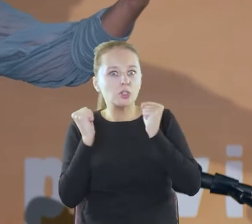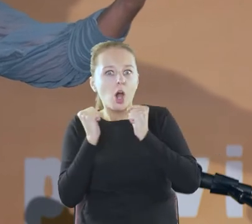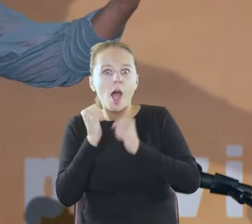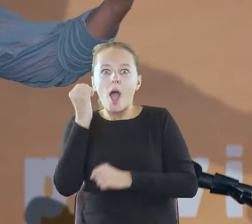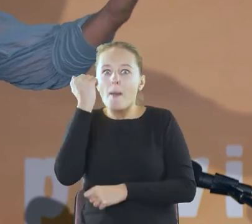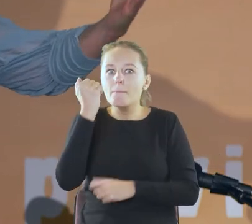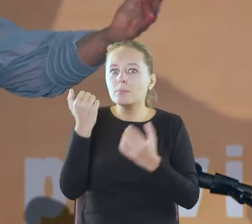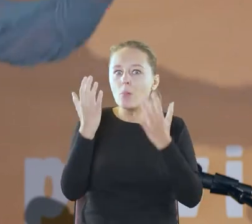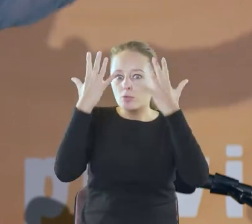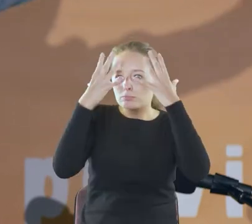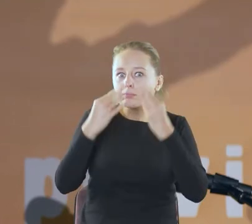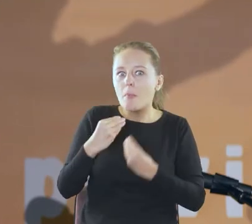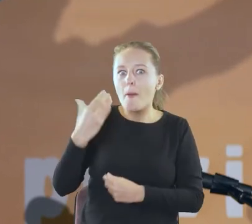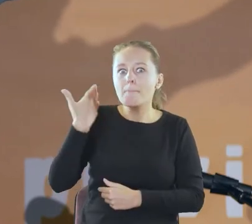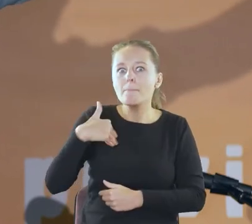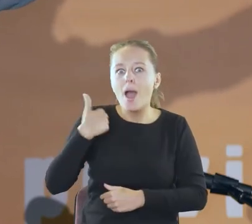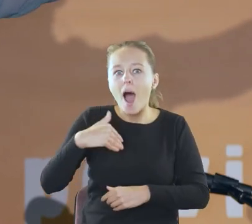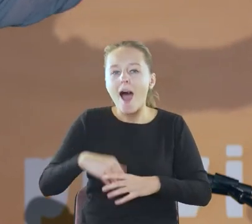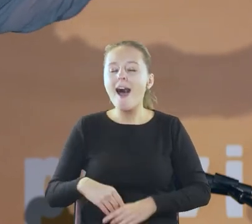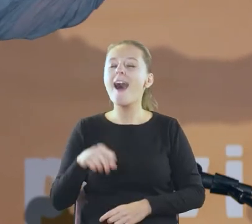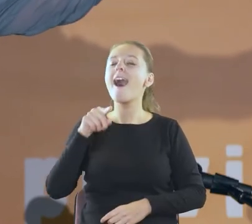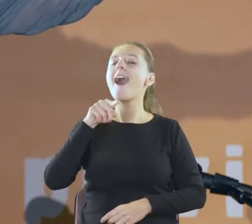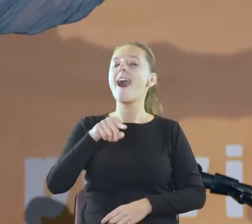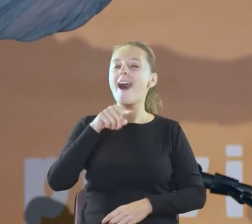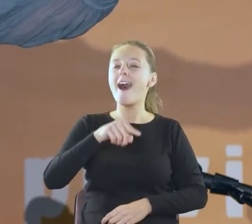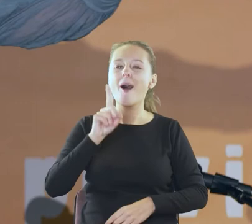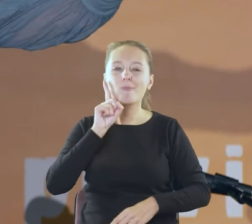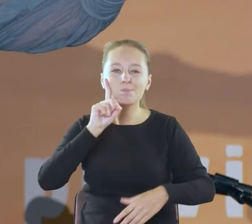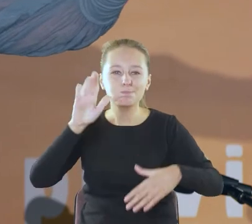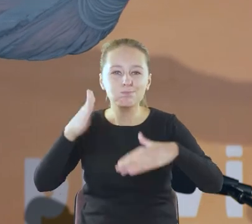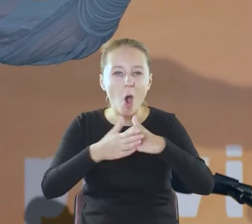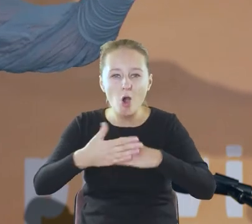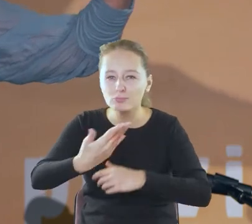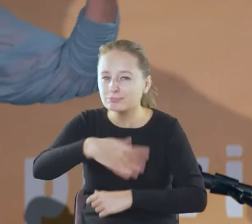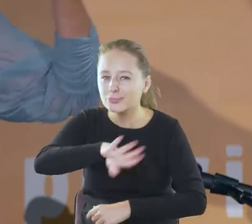zbladła jak chusta. Ha! Mąż! Ha! Trup!